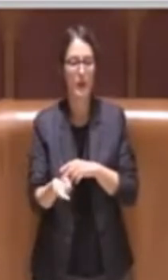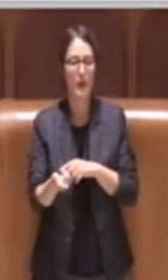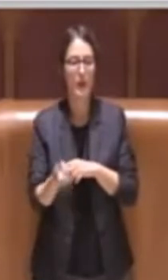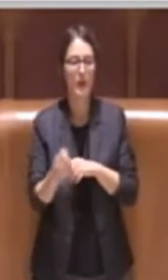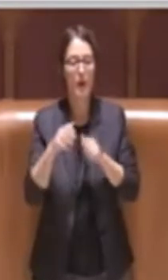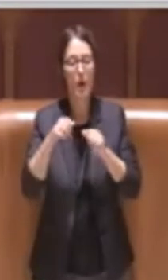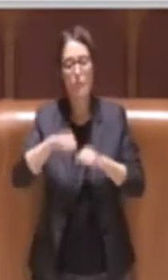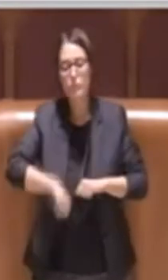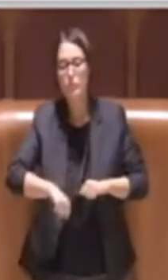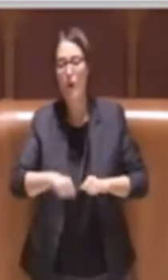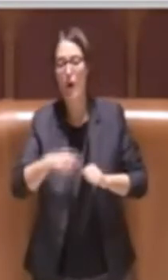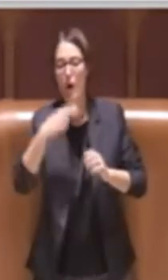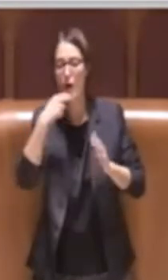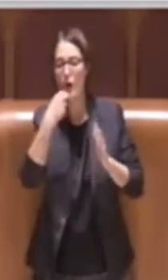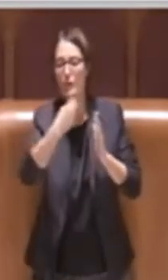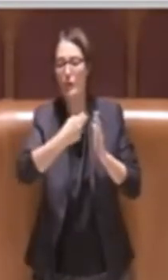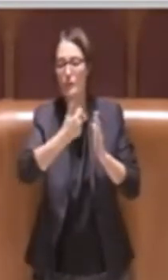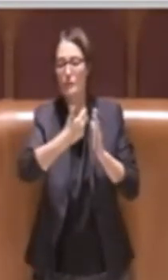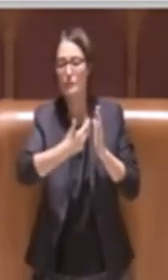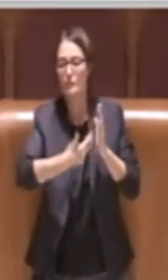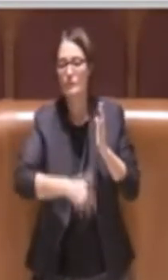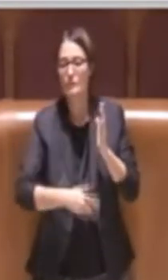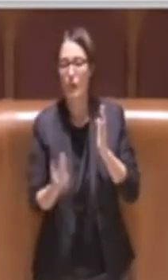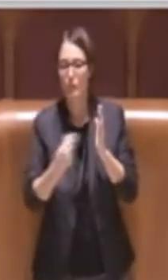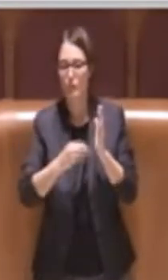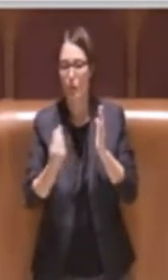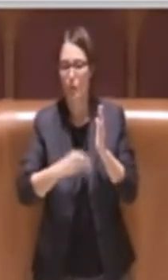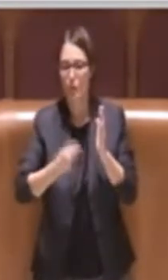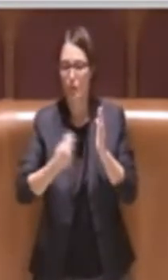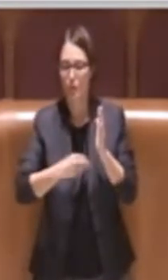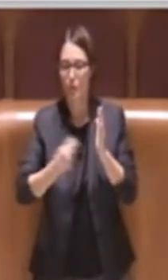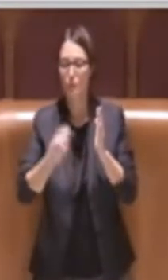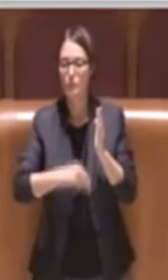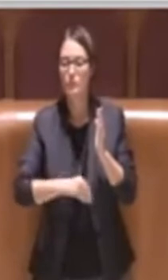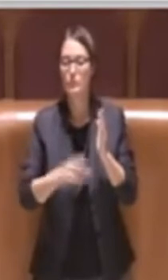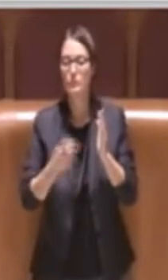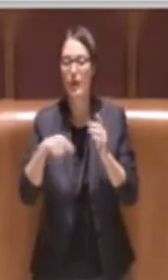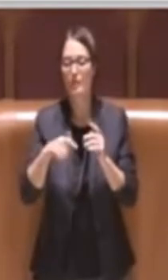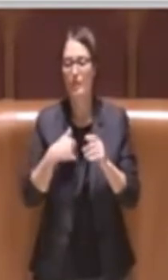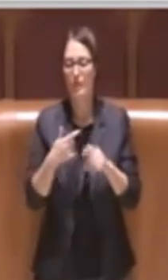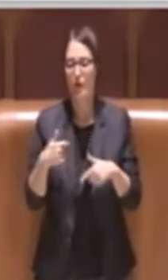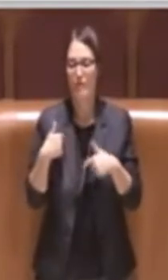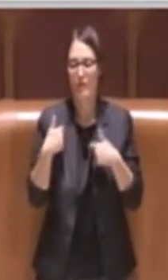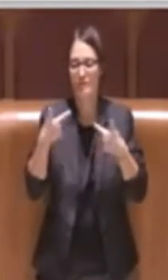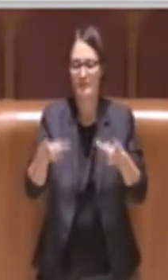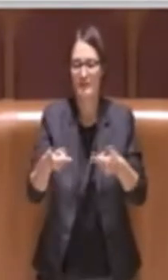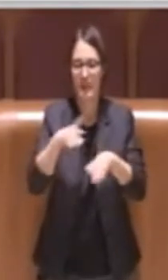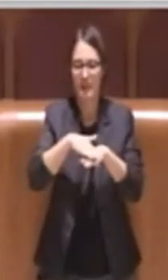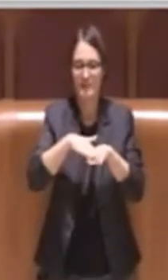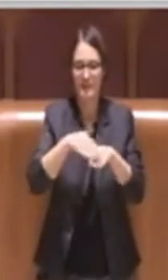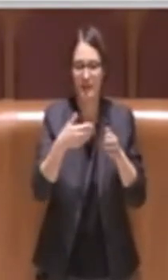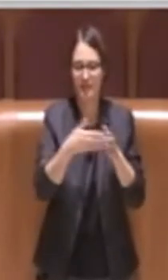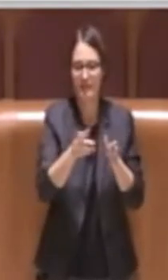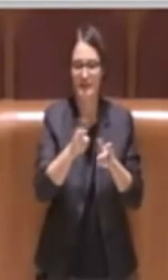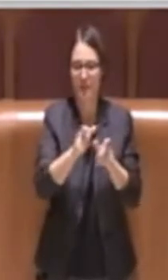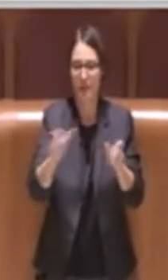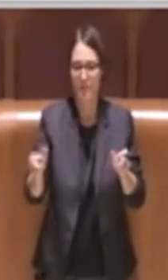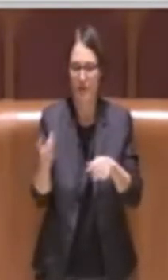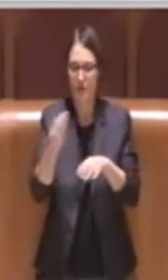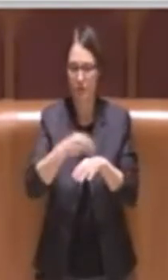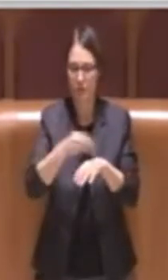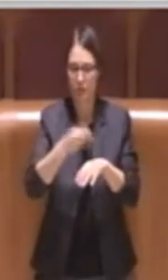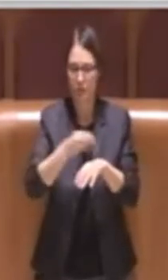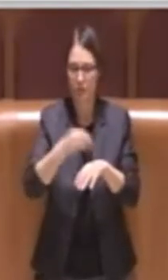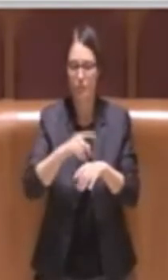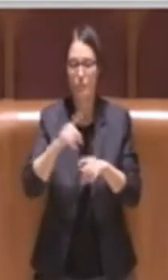utenti per ampliare sempre di più l'offerta di servizi che Roma Capitale destina a queste persone con